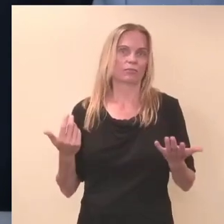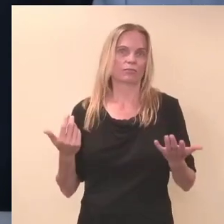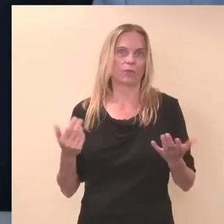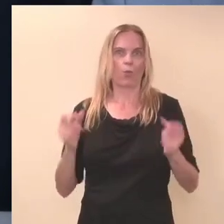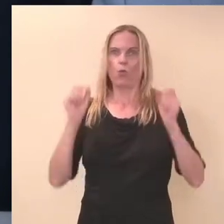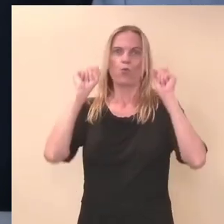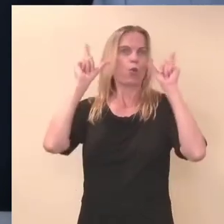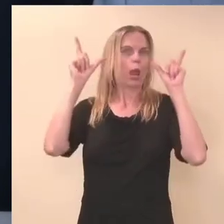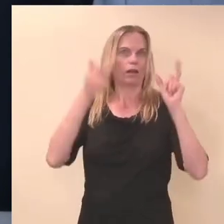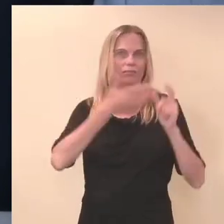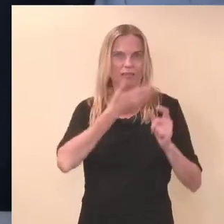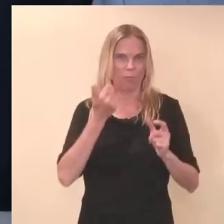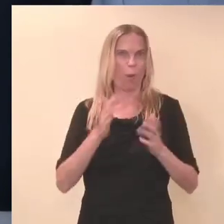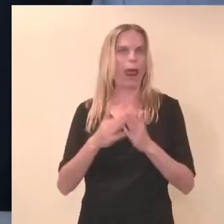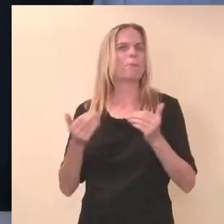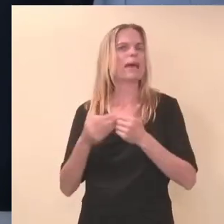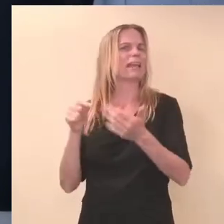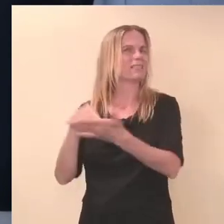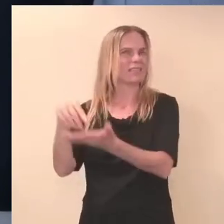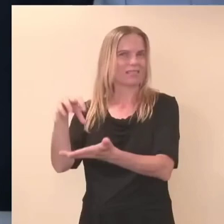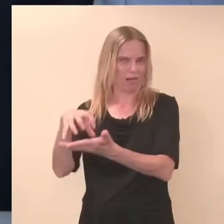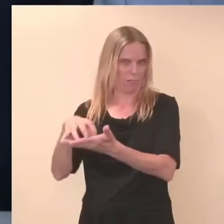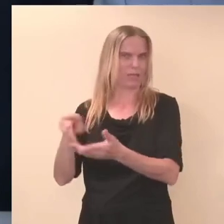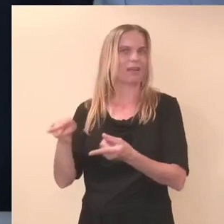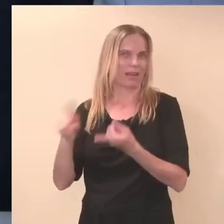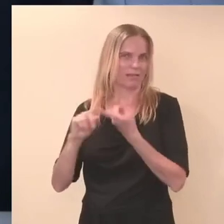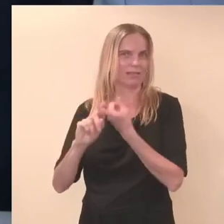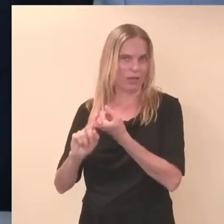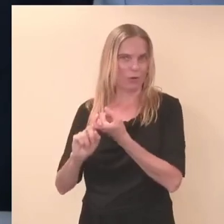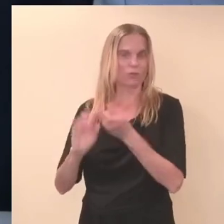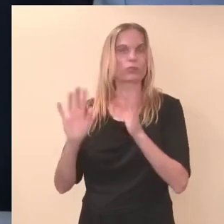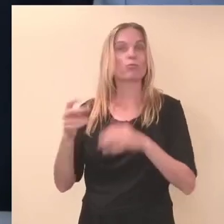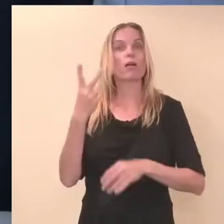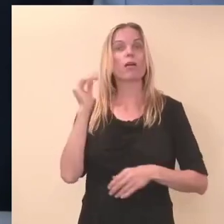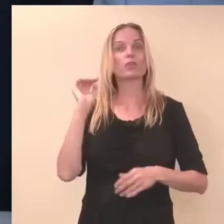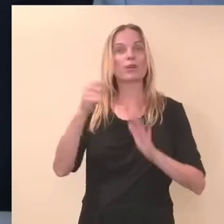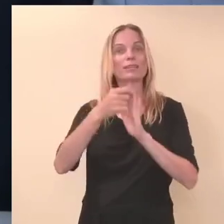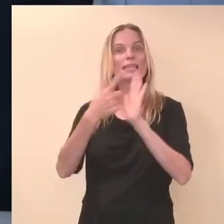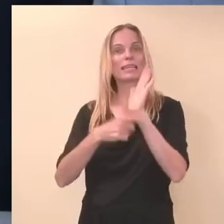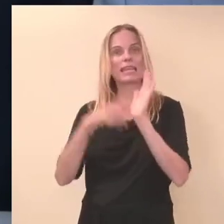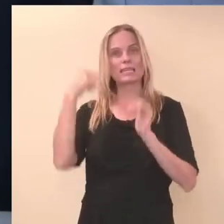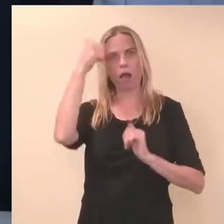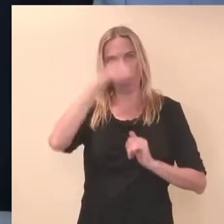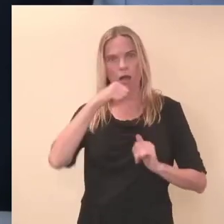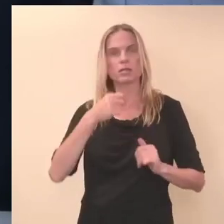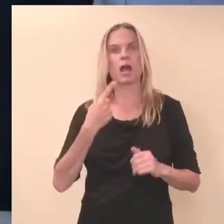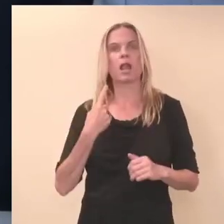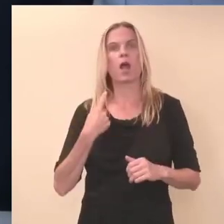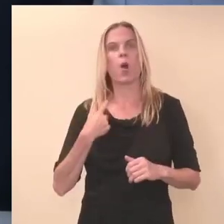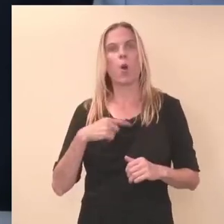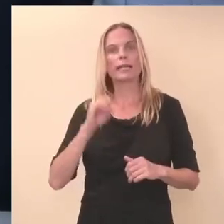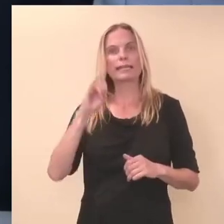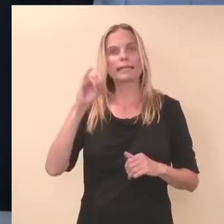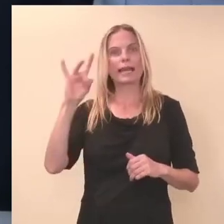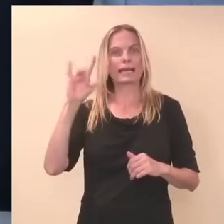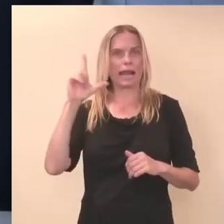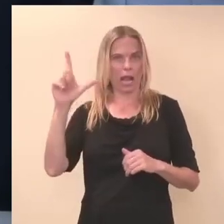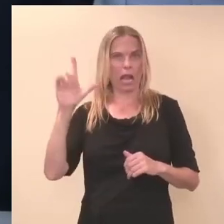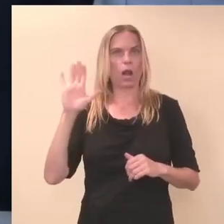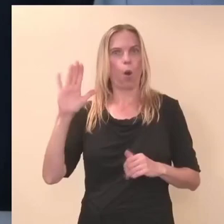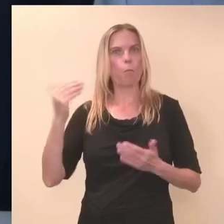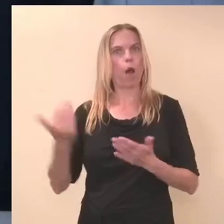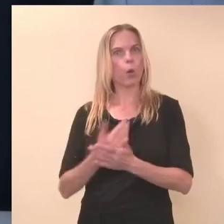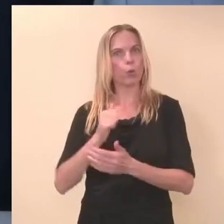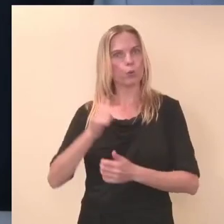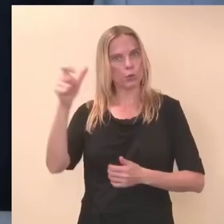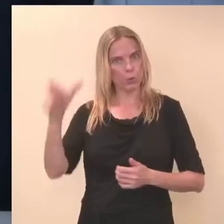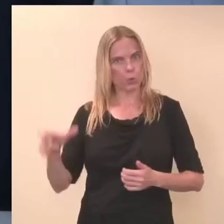üllatavad, just peresihtkapiteli seisukohast juba 2017. aastal, ütles siis IRLi uueks